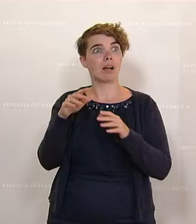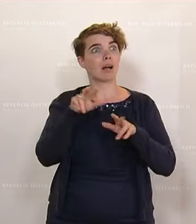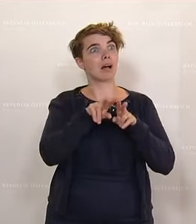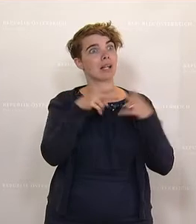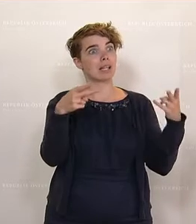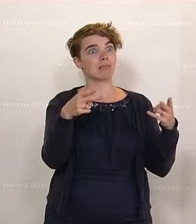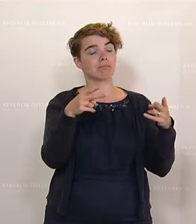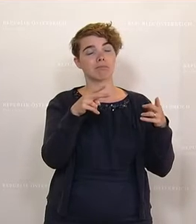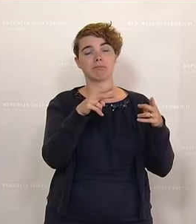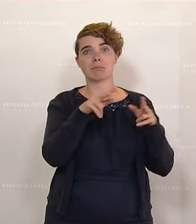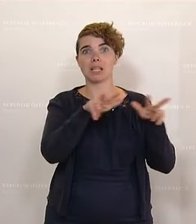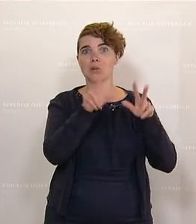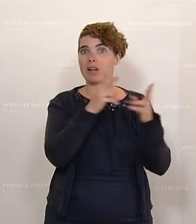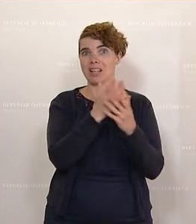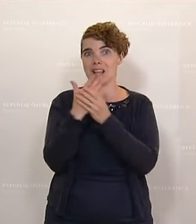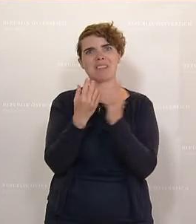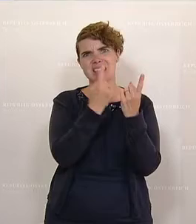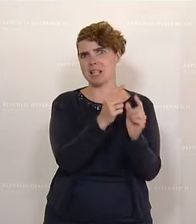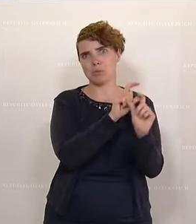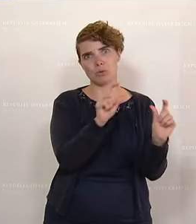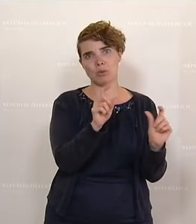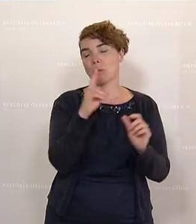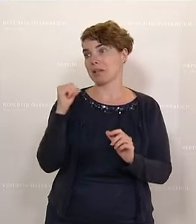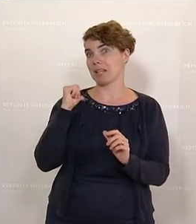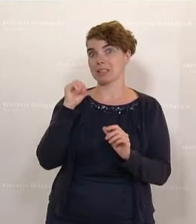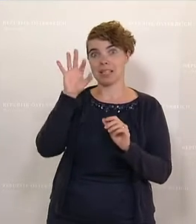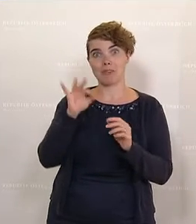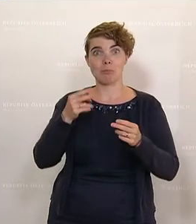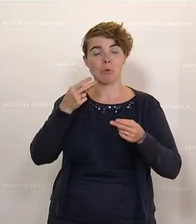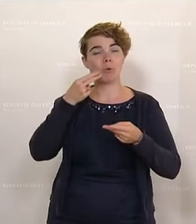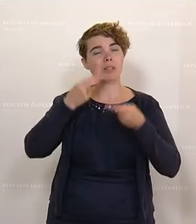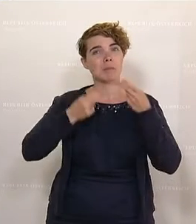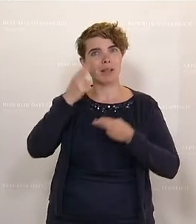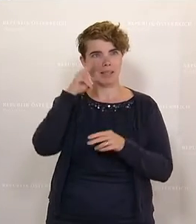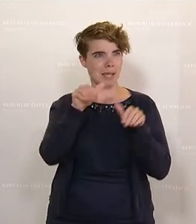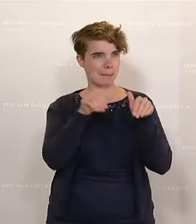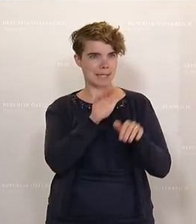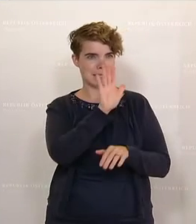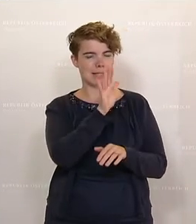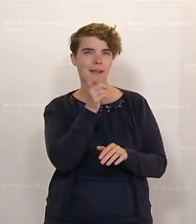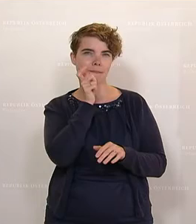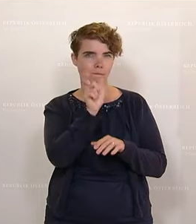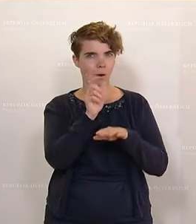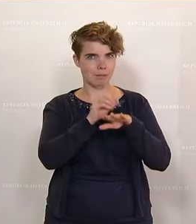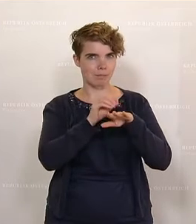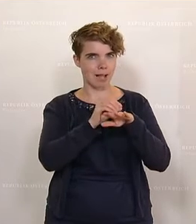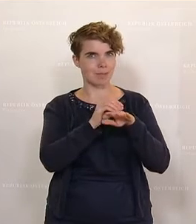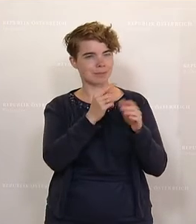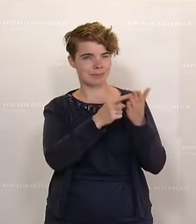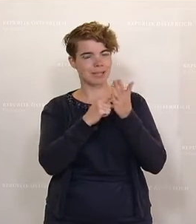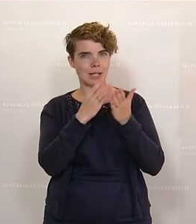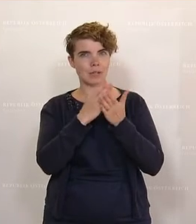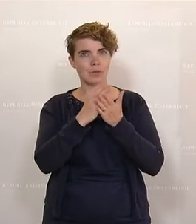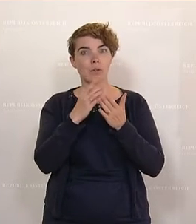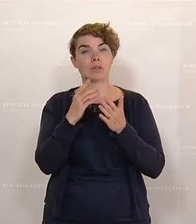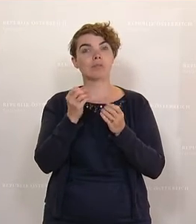In der gestrigen Debatte der FPÖ habe auch Ihre Wortmeldung, Herr Minister, gezeigt, man denkt abseits der Ukraine und hat vor